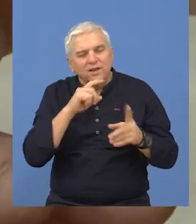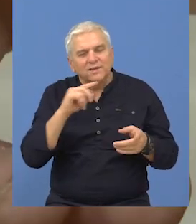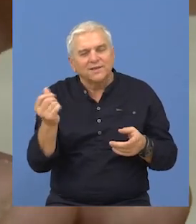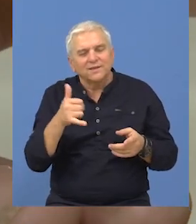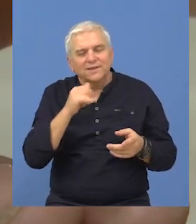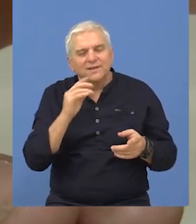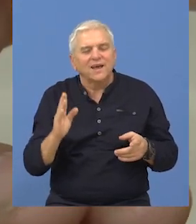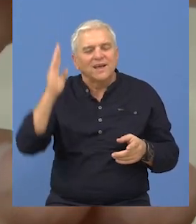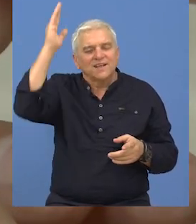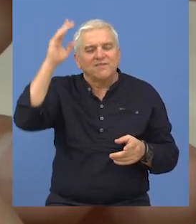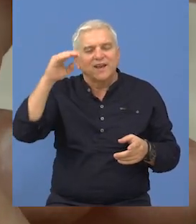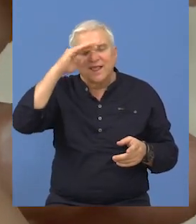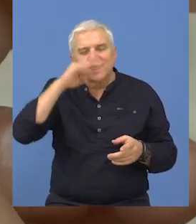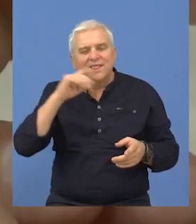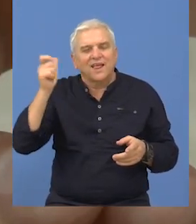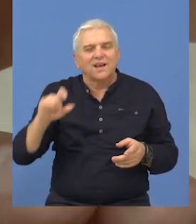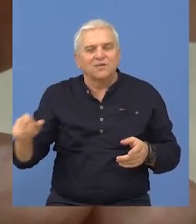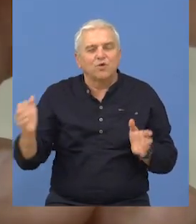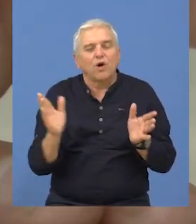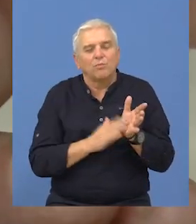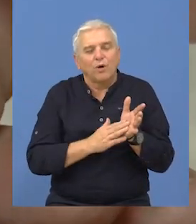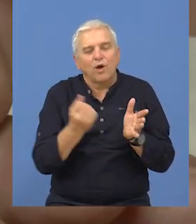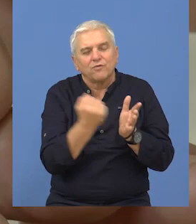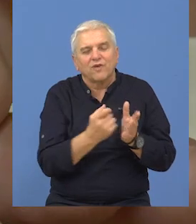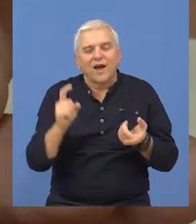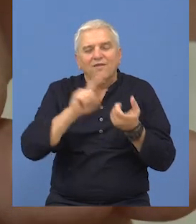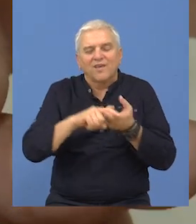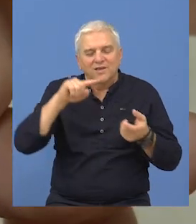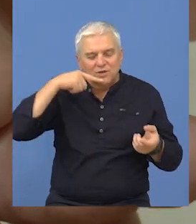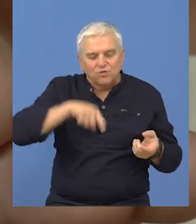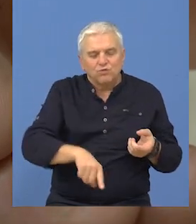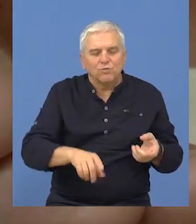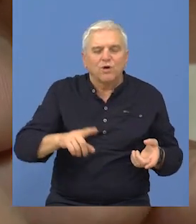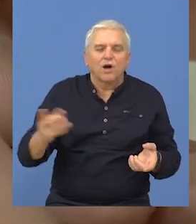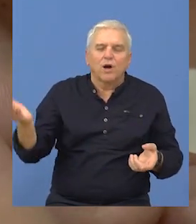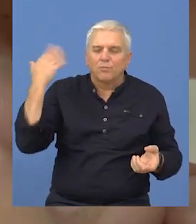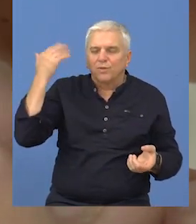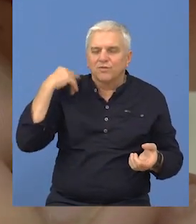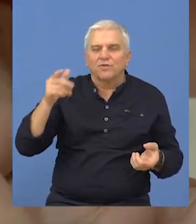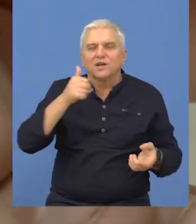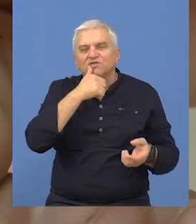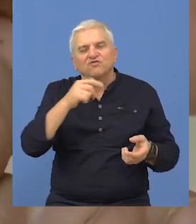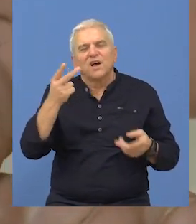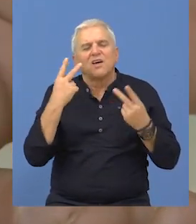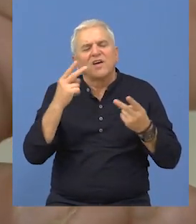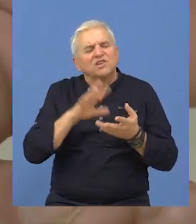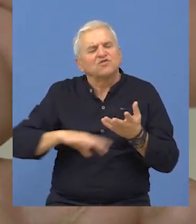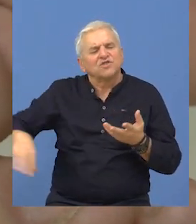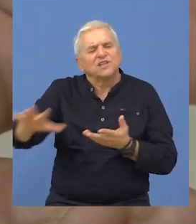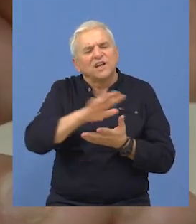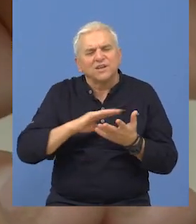tog crvenog okera je Severna Italija, što opet svedoči o povezanosti perlaka u dubokoj prošlosti sa ostatkom, da kažemo,